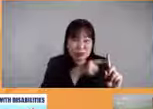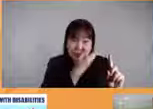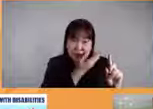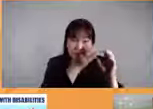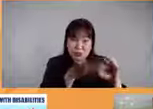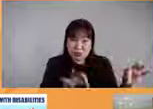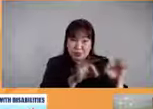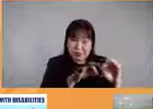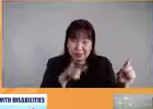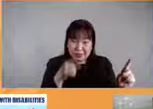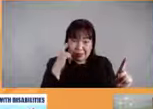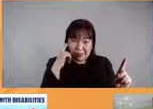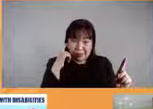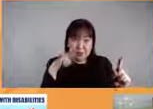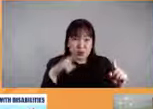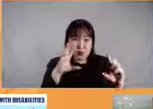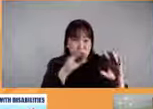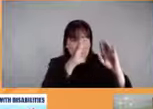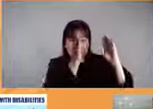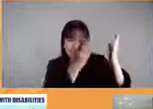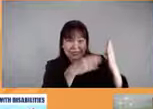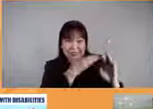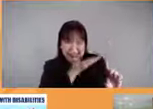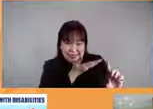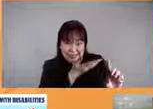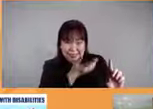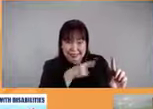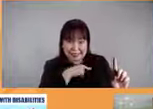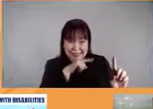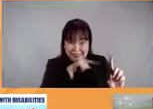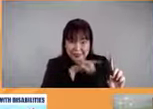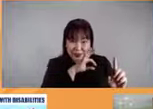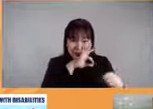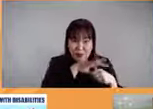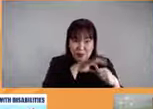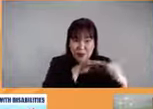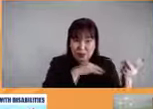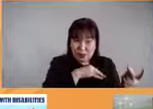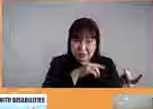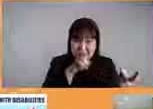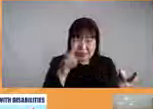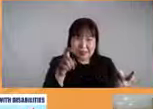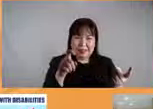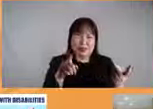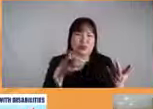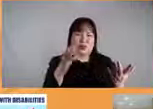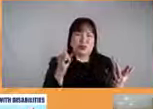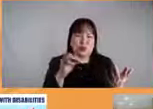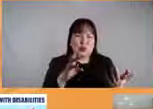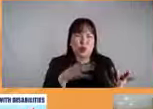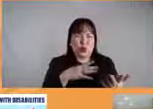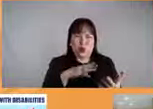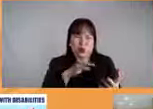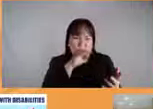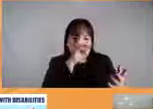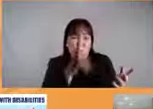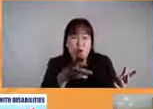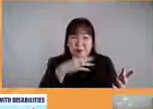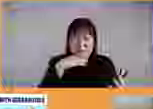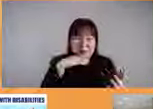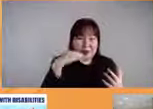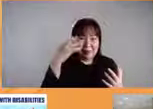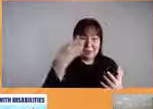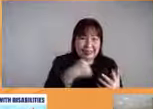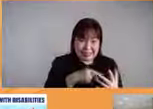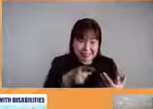sexy na pangangatuan ng kandidato or sino yung may charming face talaga hindi